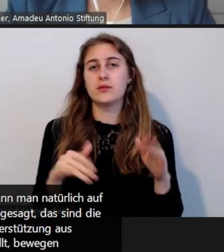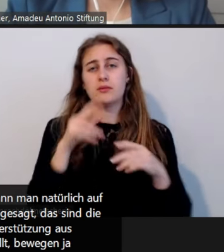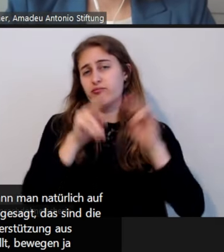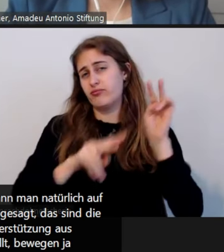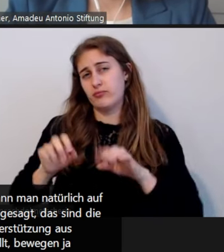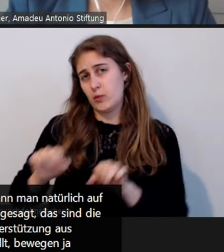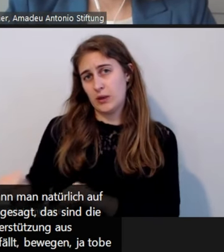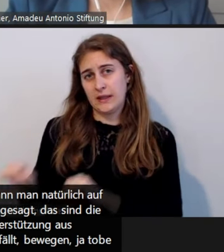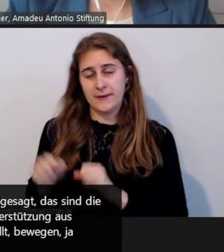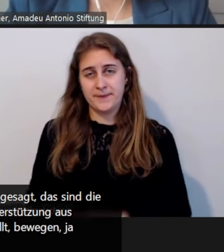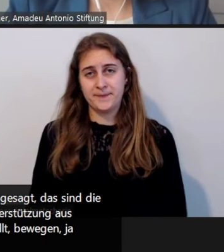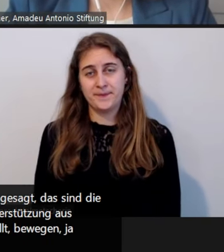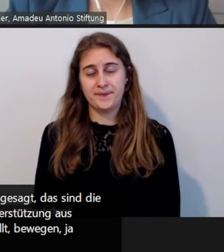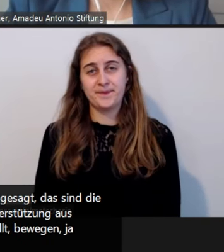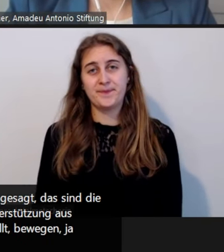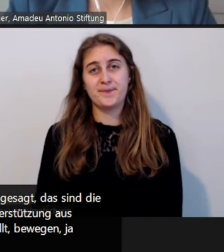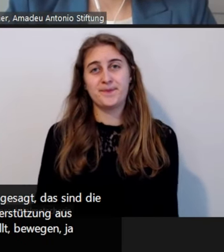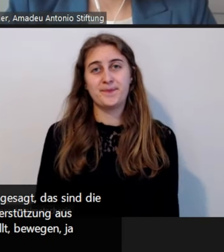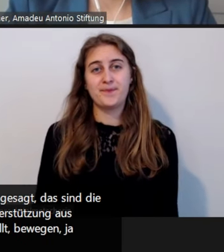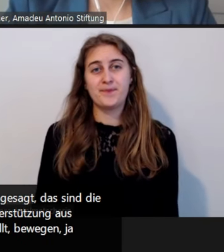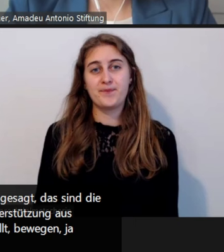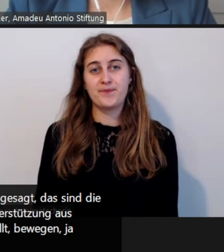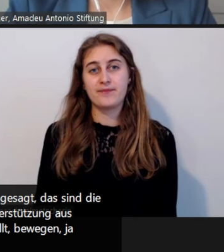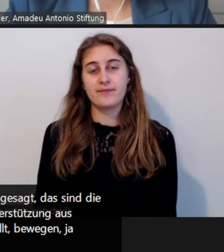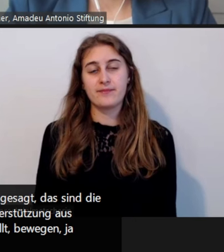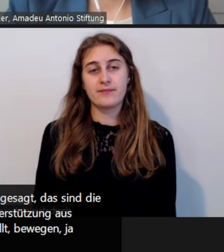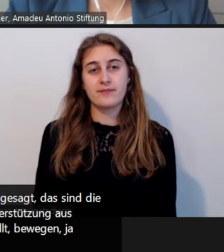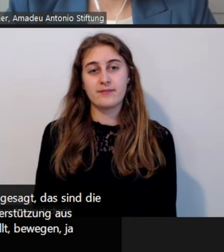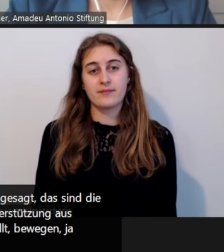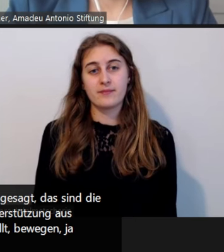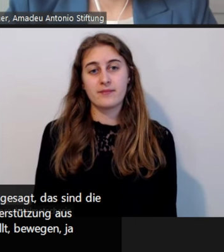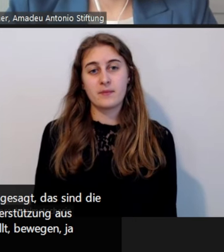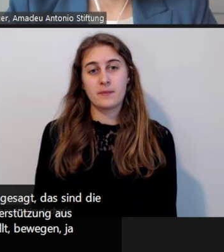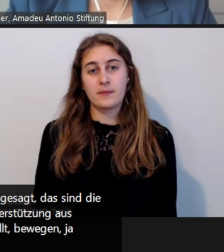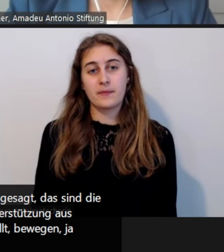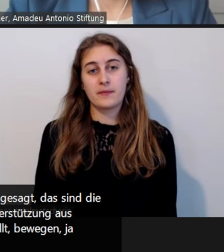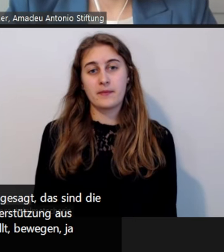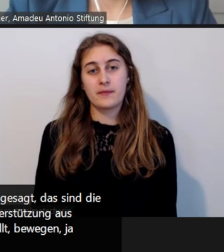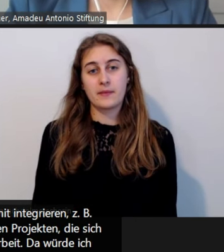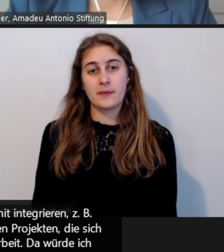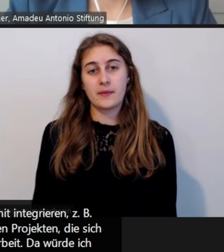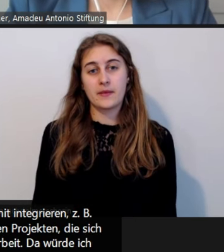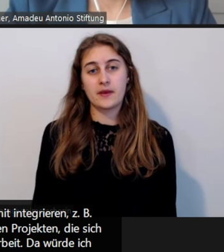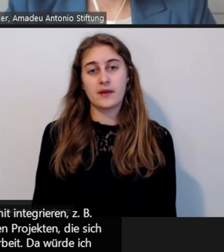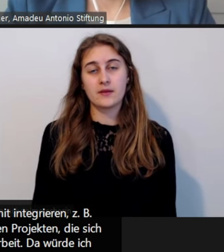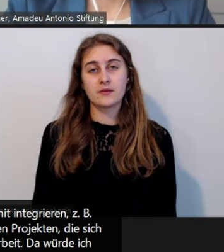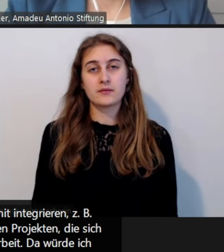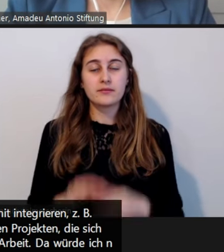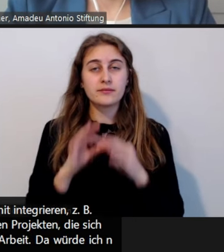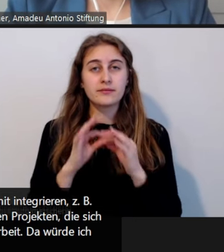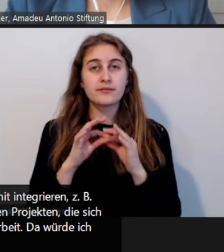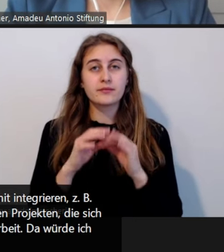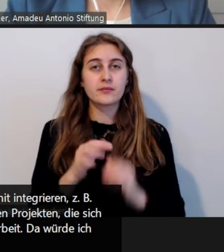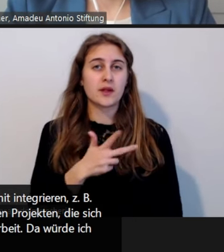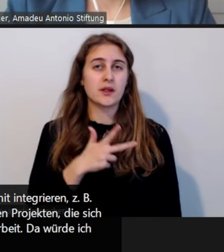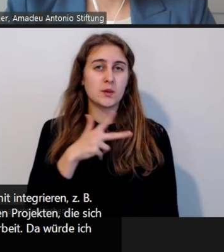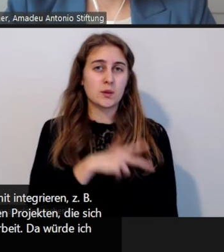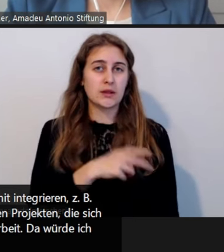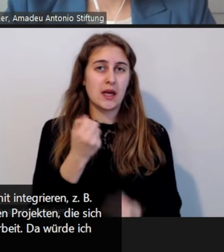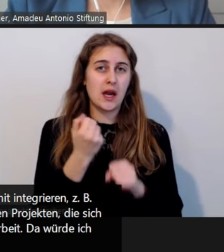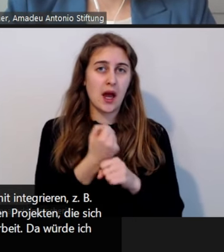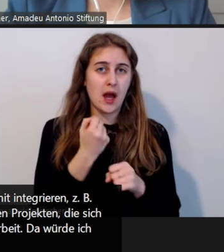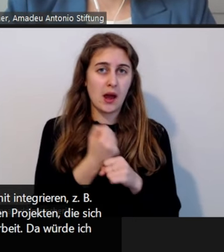Ja, so vor allen Dingen. Soziale Arbeit, da würde ich noch mal vielleicht verweisen